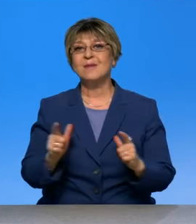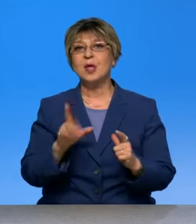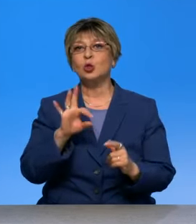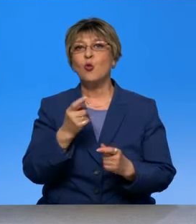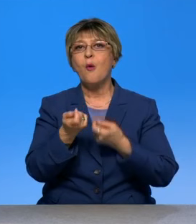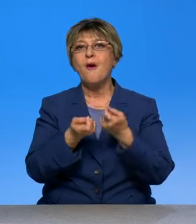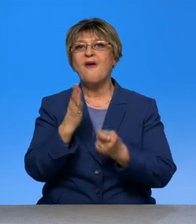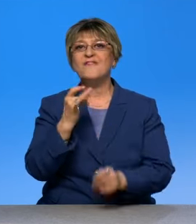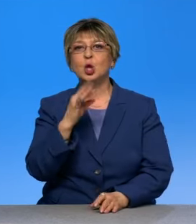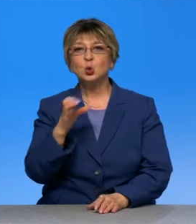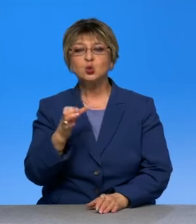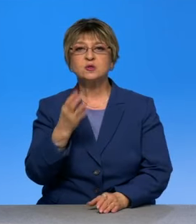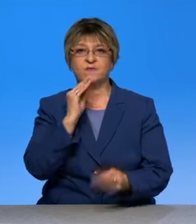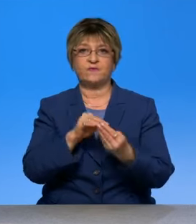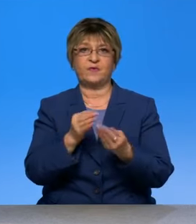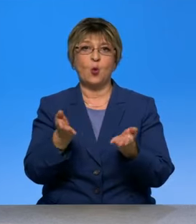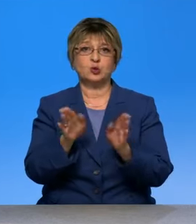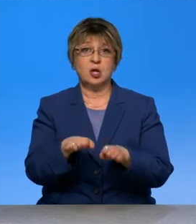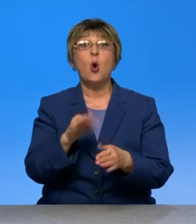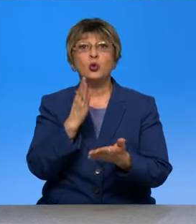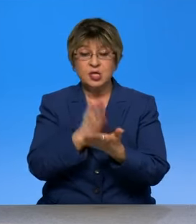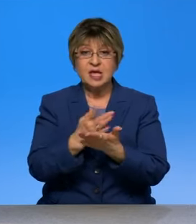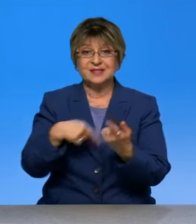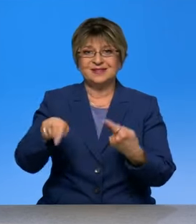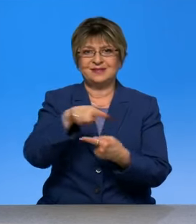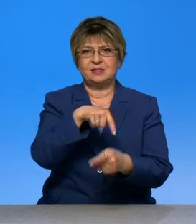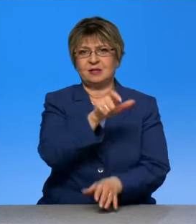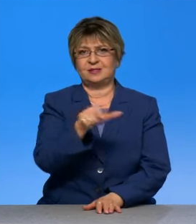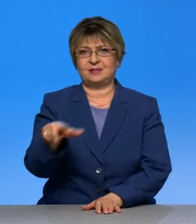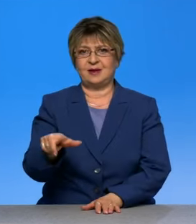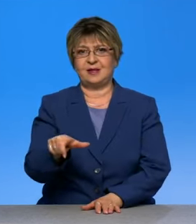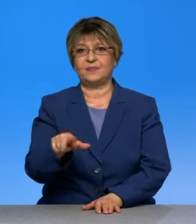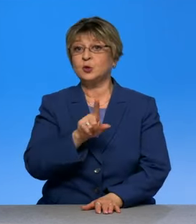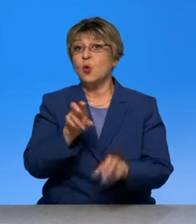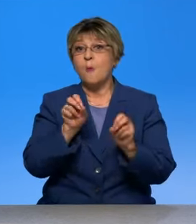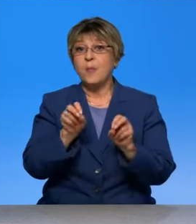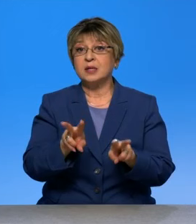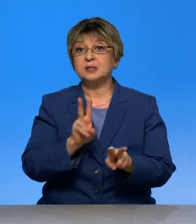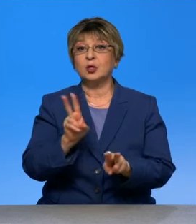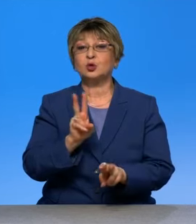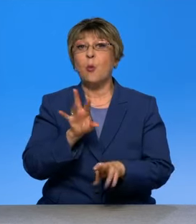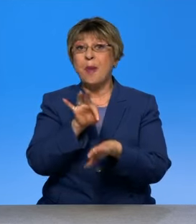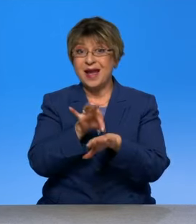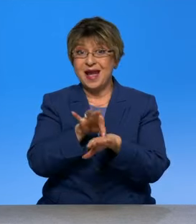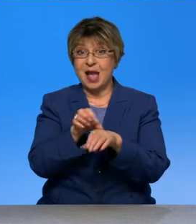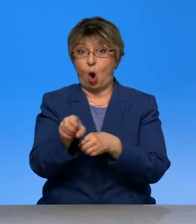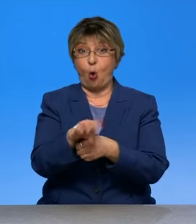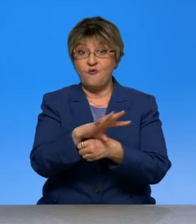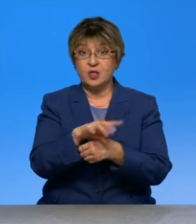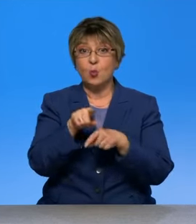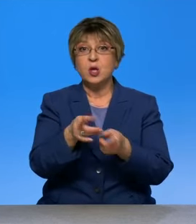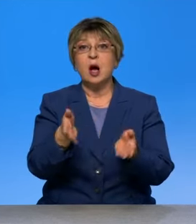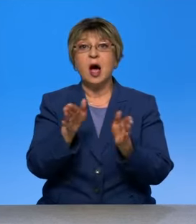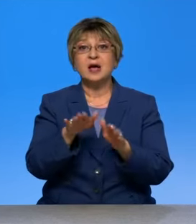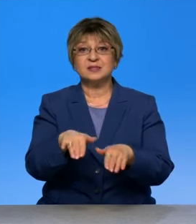остается, и он циркулирует среди населения. И что опасно, вот те, которые болели COVID-19, у них остались